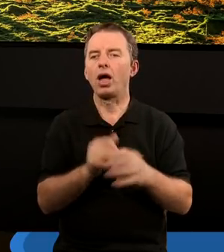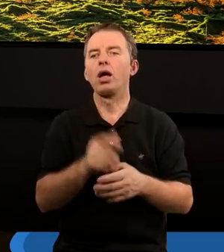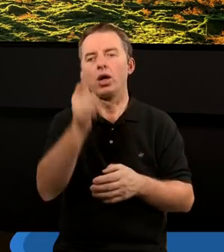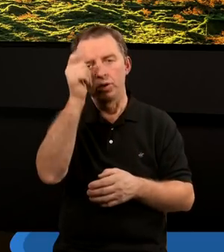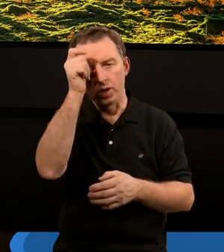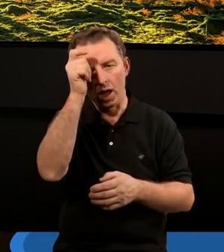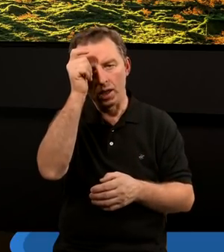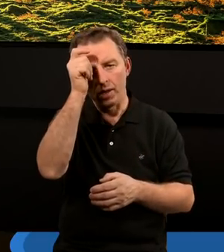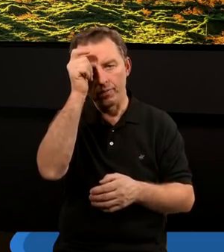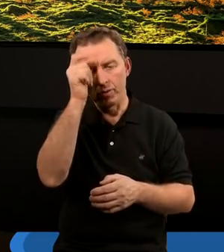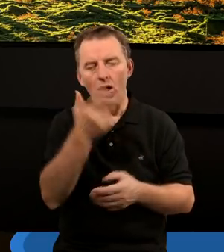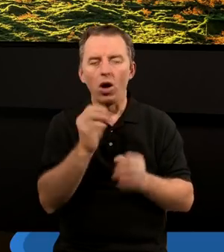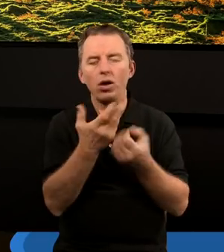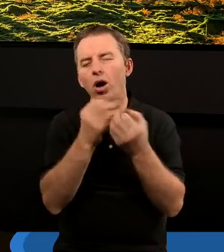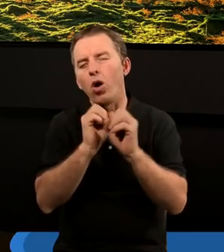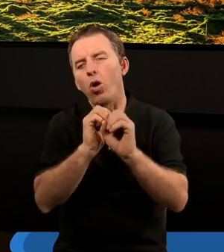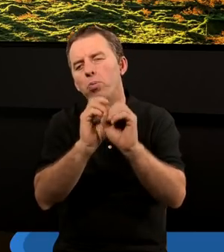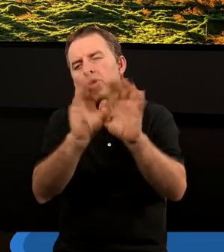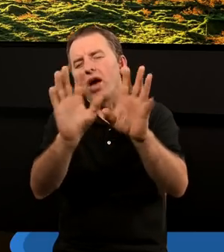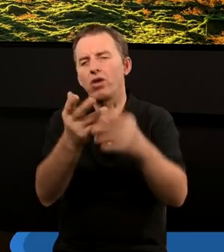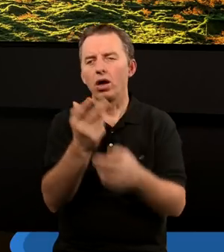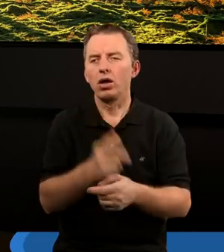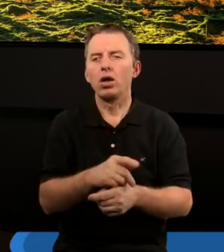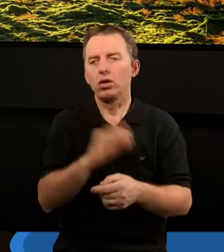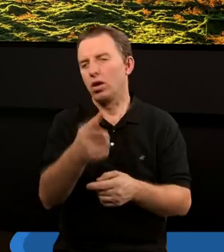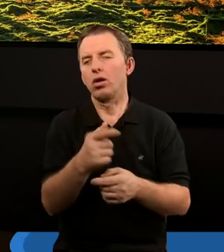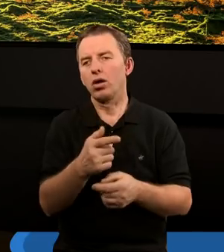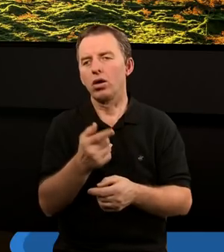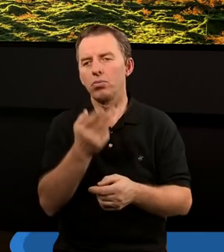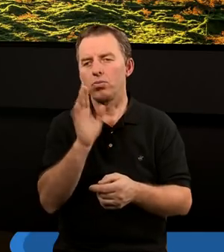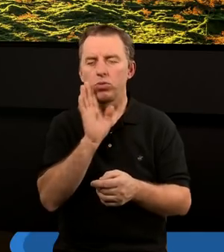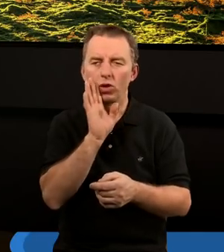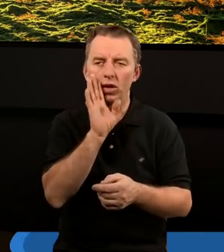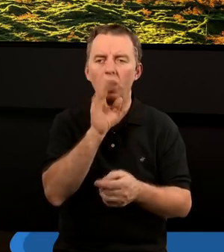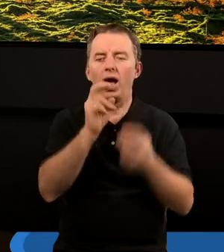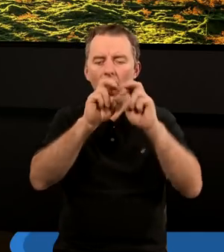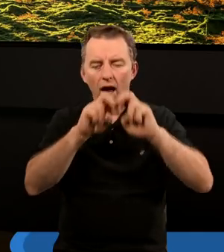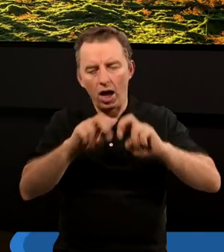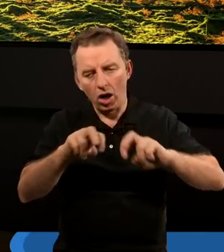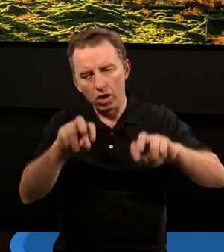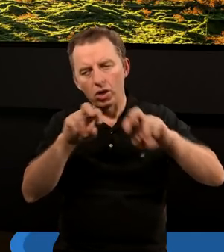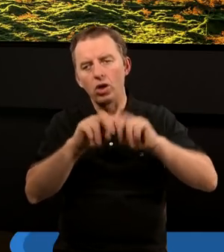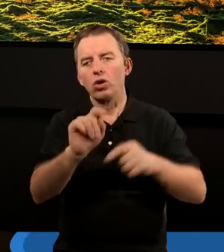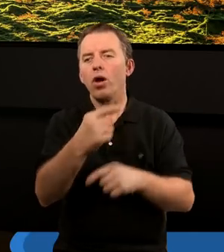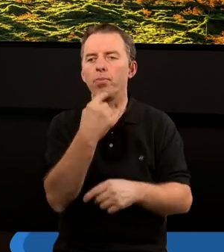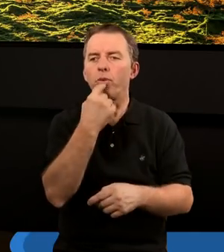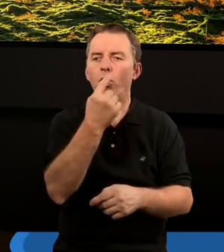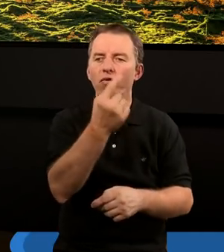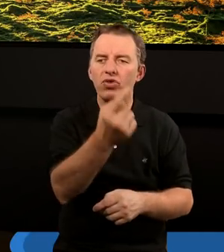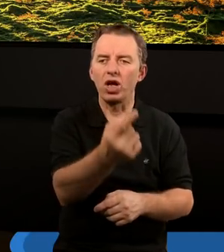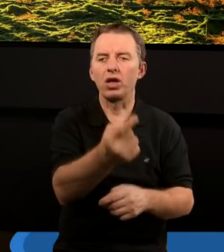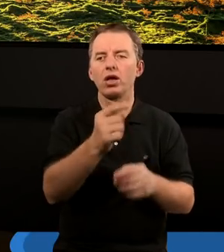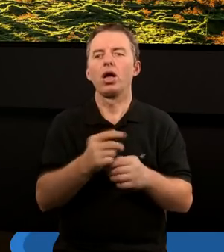szatan niejako objawia, tak przy okazji zupełnie pobocznie, analizując to, co powiedział,